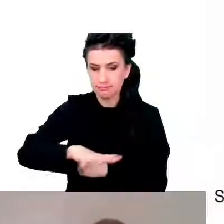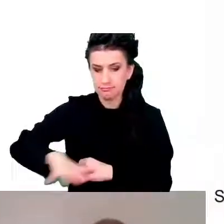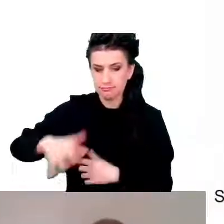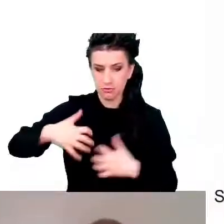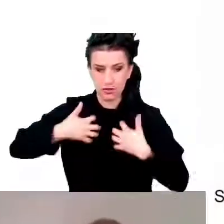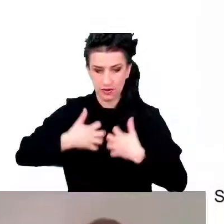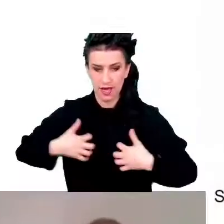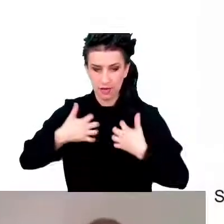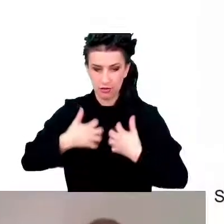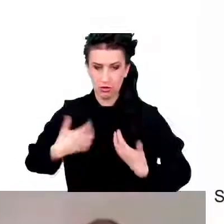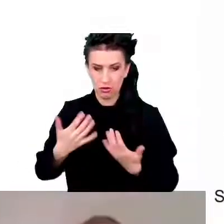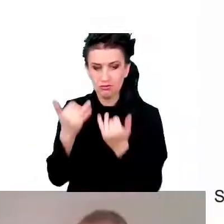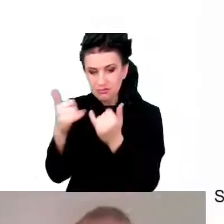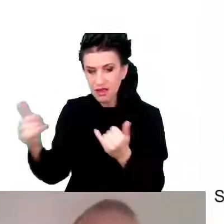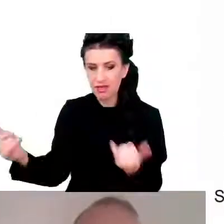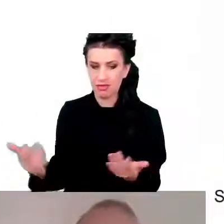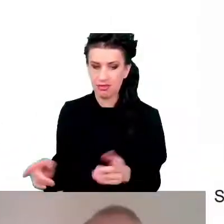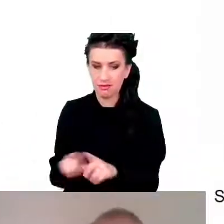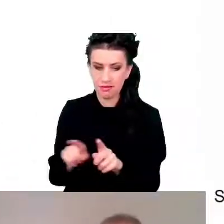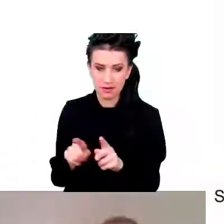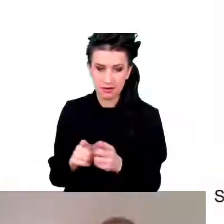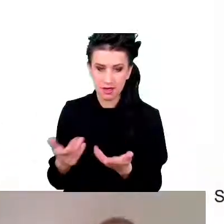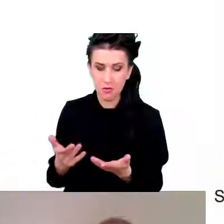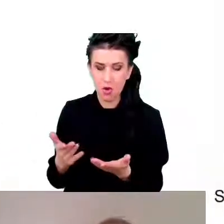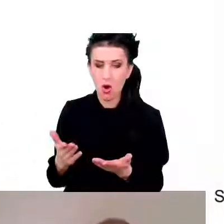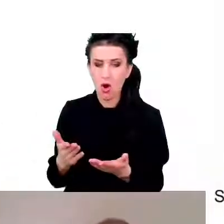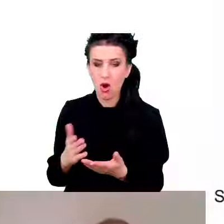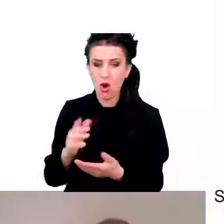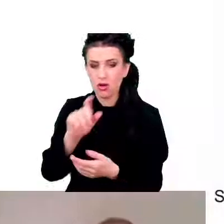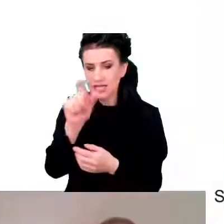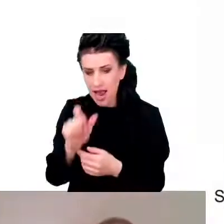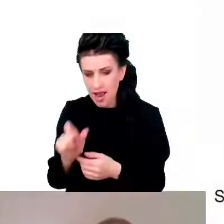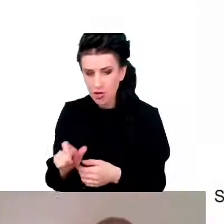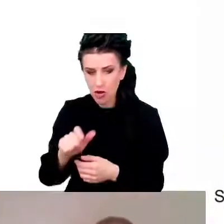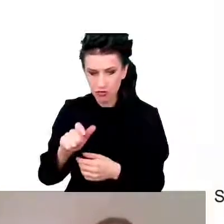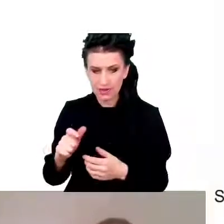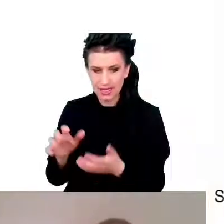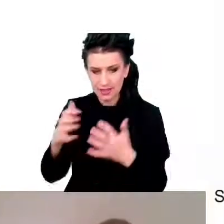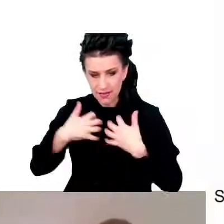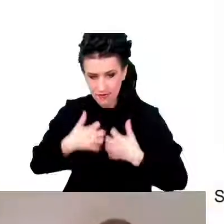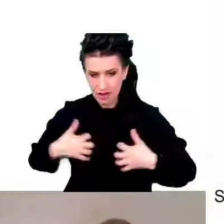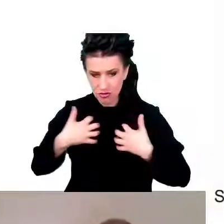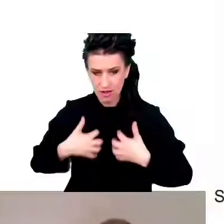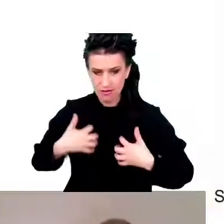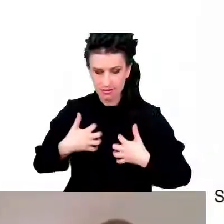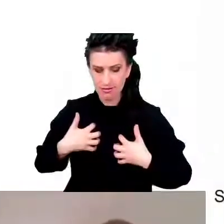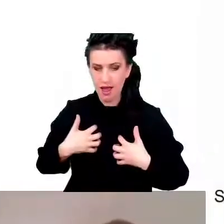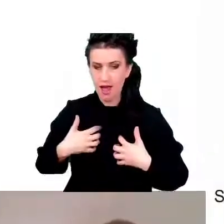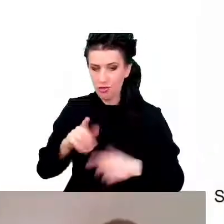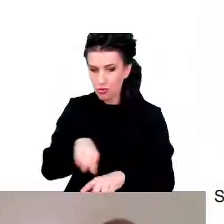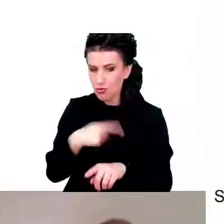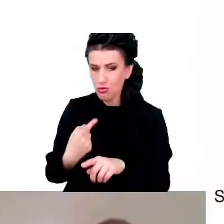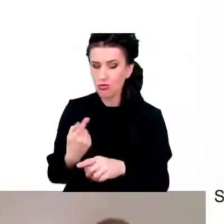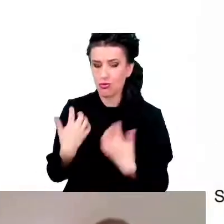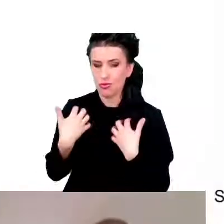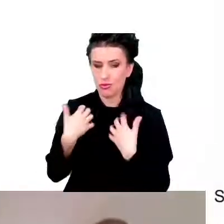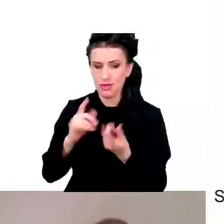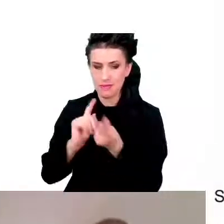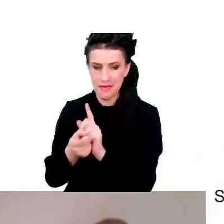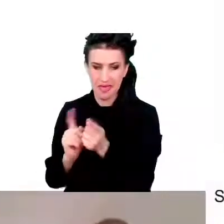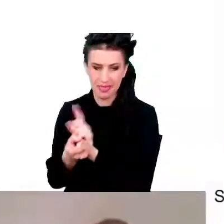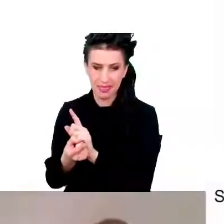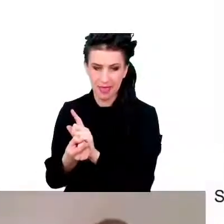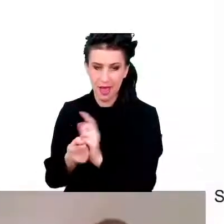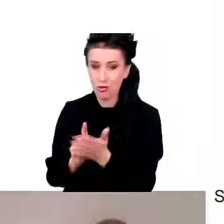ssaków i innych kręgowców albo bezkręgowców ta długość życia jest taka zmienna. To na przykład szczur żyje